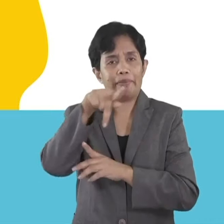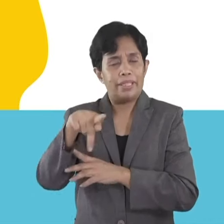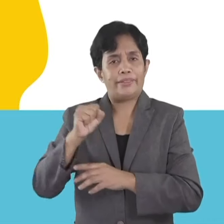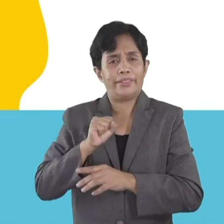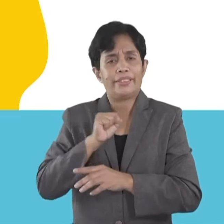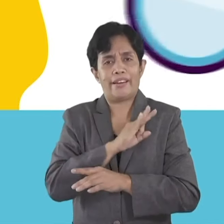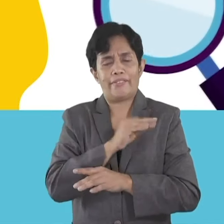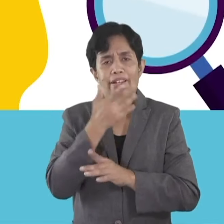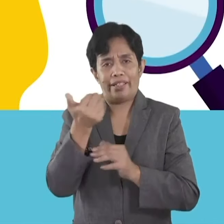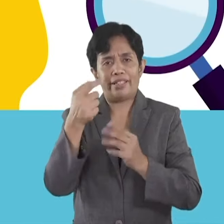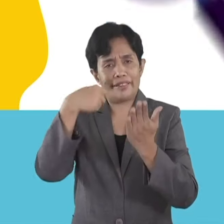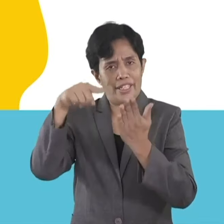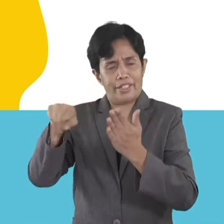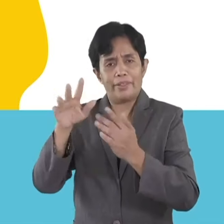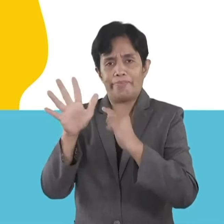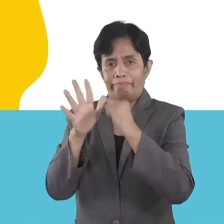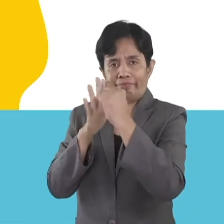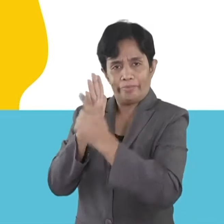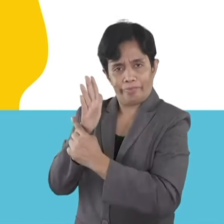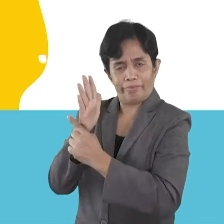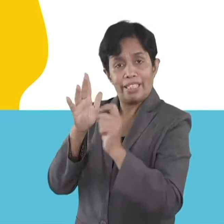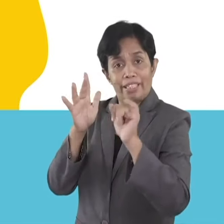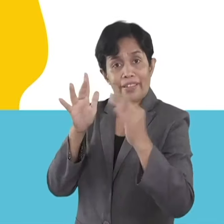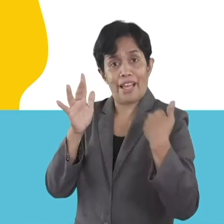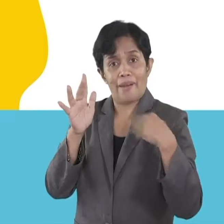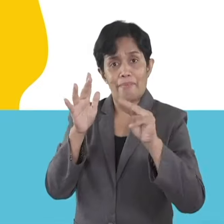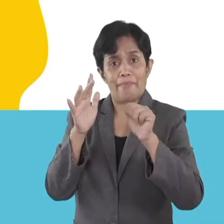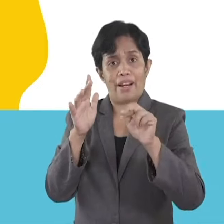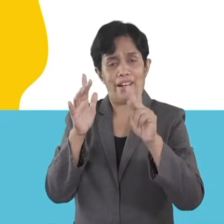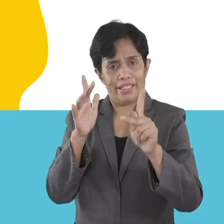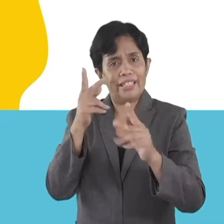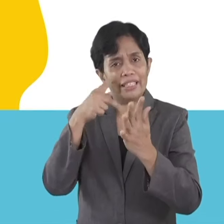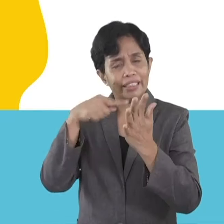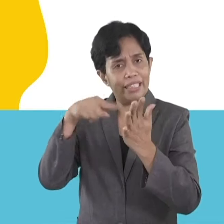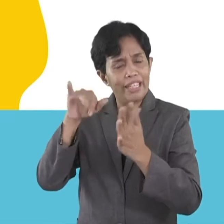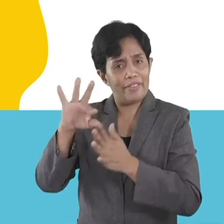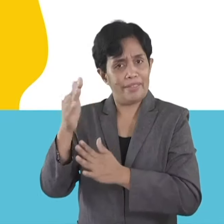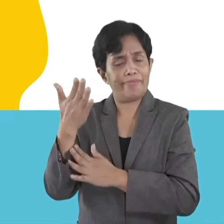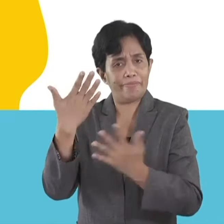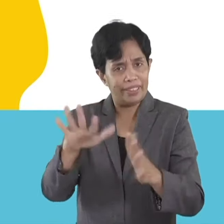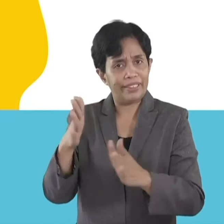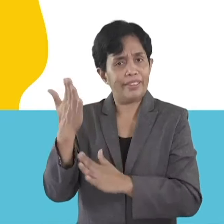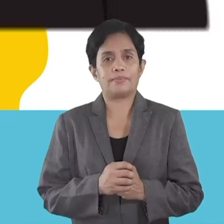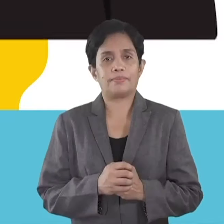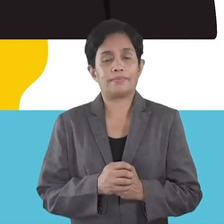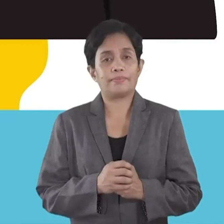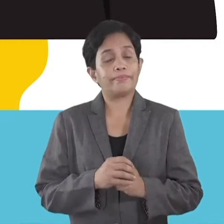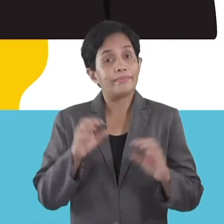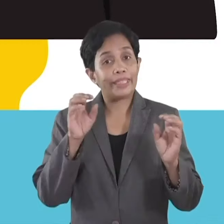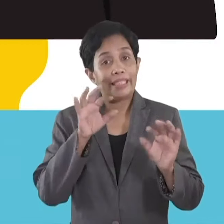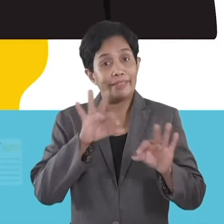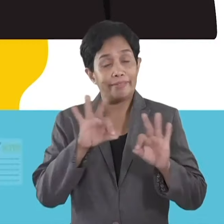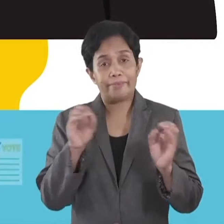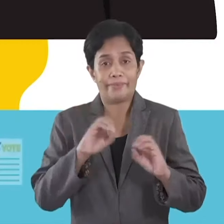mo-checksad ang EAPP staff sa imong tudlo kung na ay marka o indelible ink arong mahibawan kung humana ka o